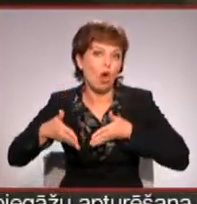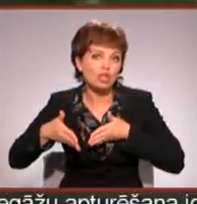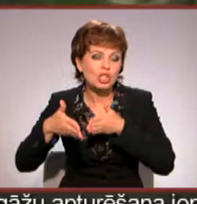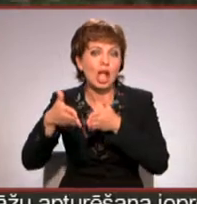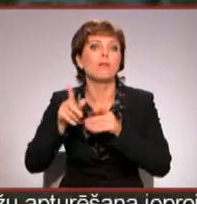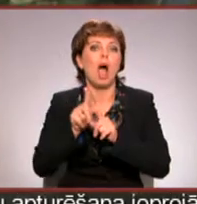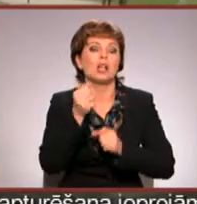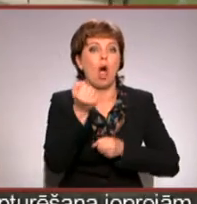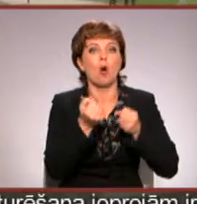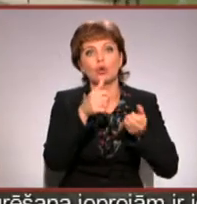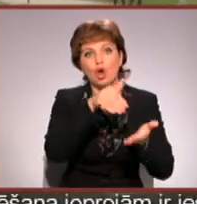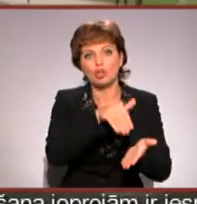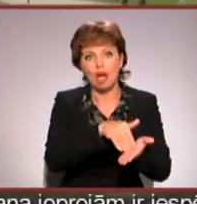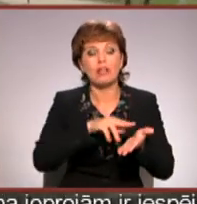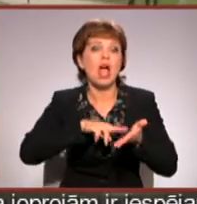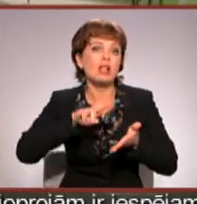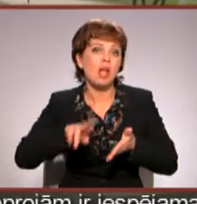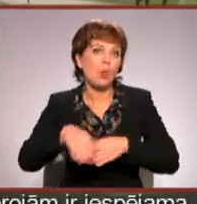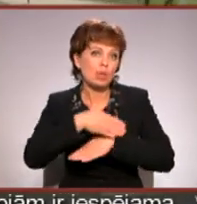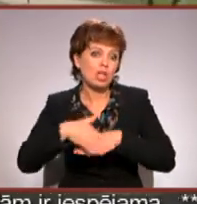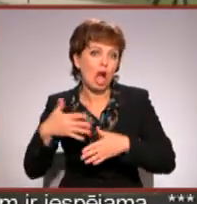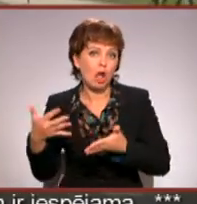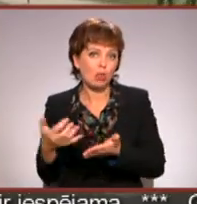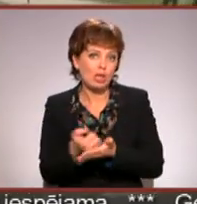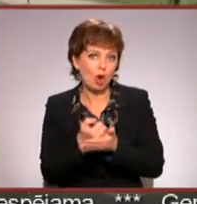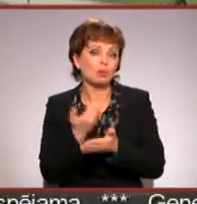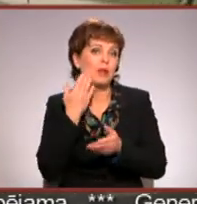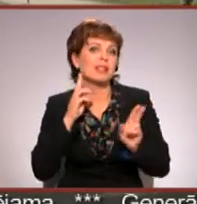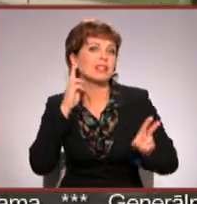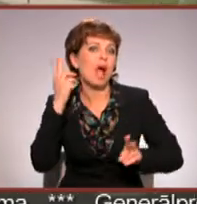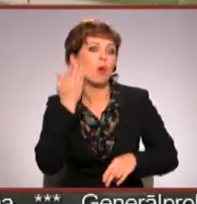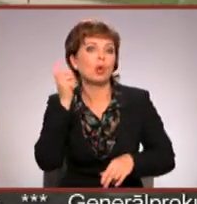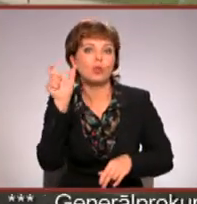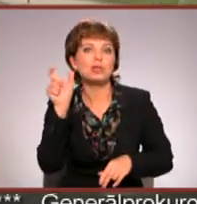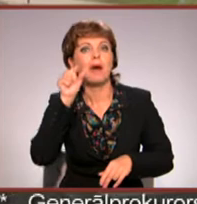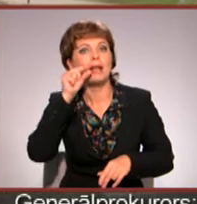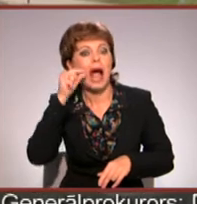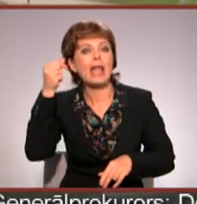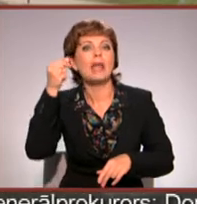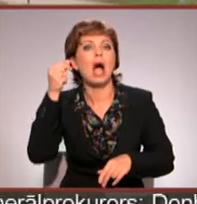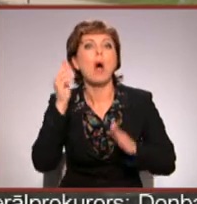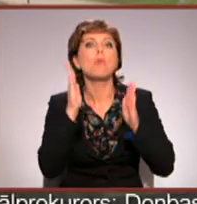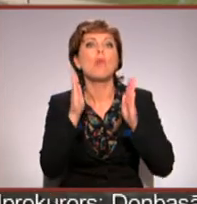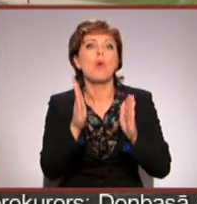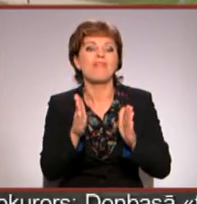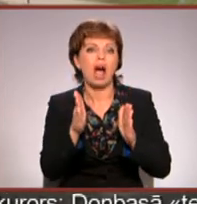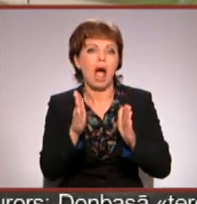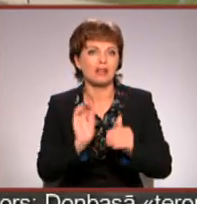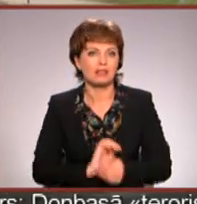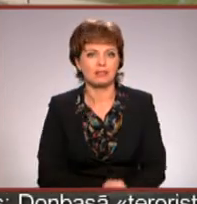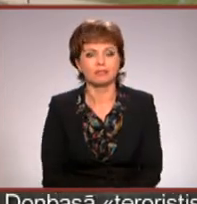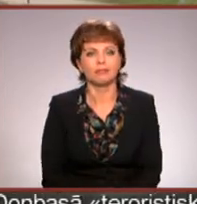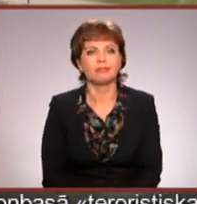autostāvietām. Un tas ļautu ielai iegūt arī skanīgu nosaukumu – Raiņa, Bulvāris. Elīna Lapiņa, Kalvis,